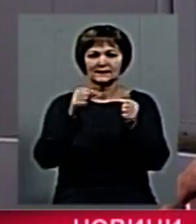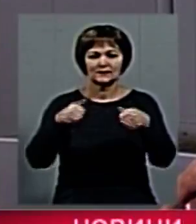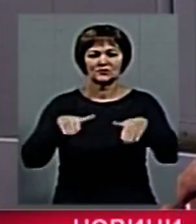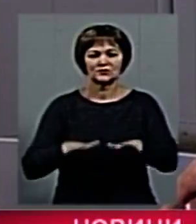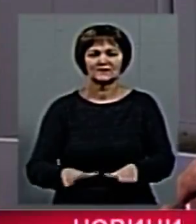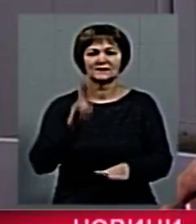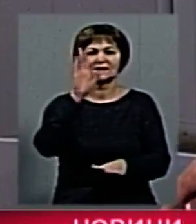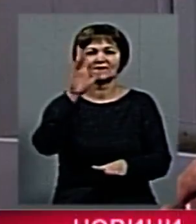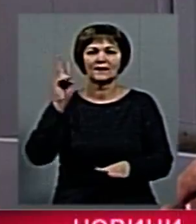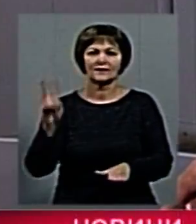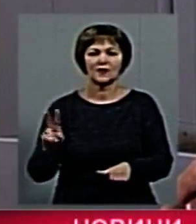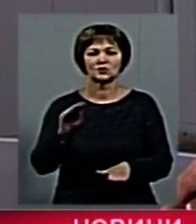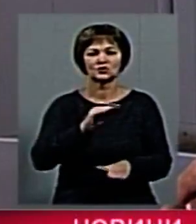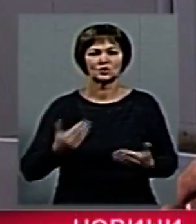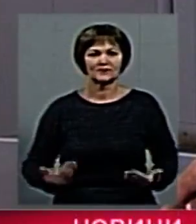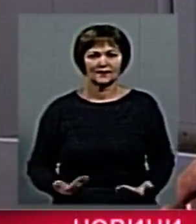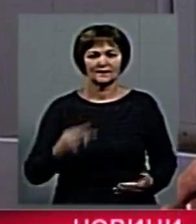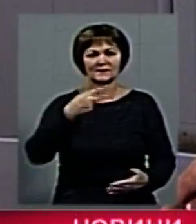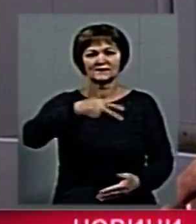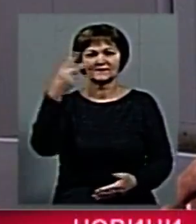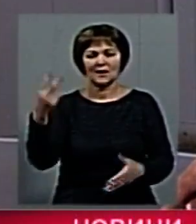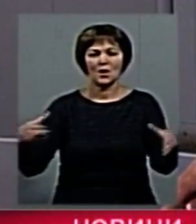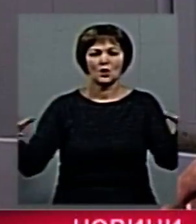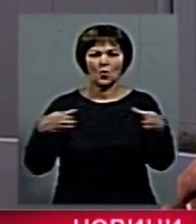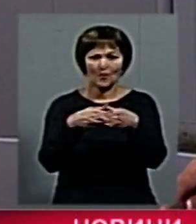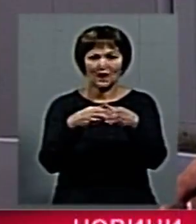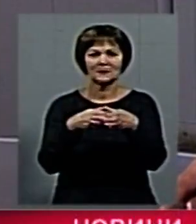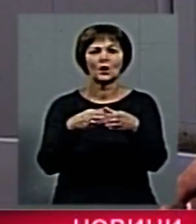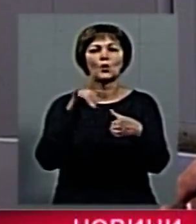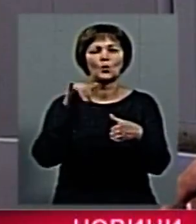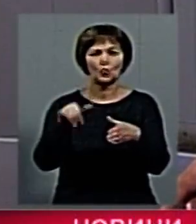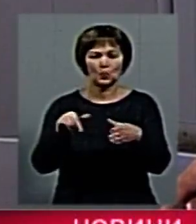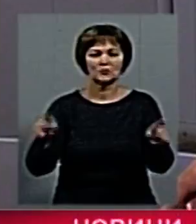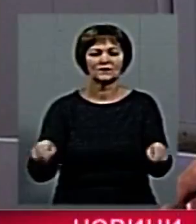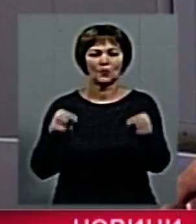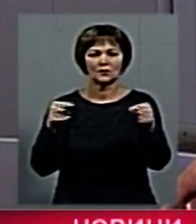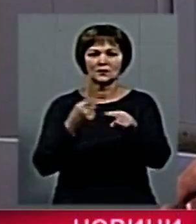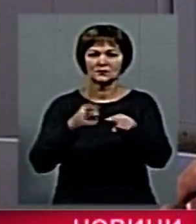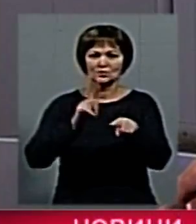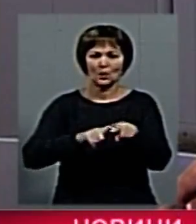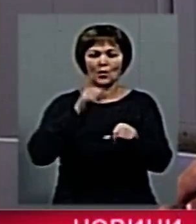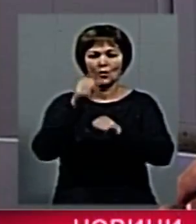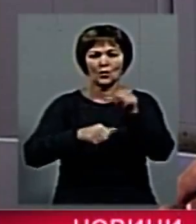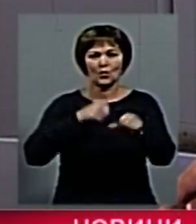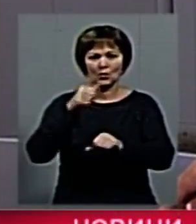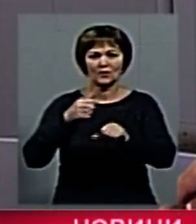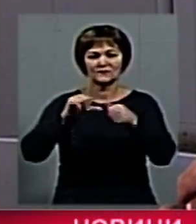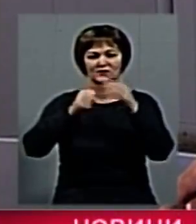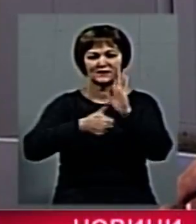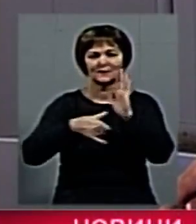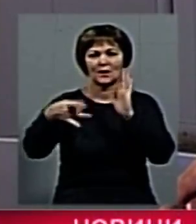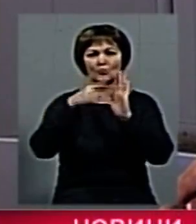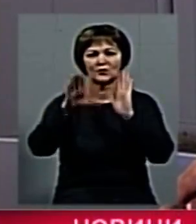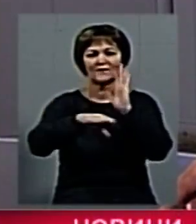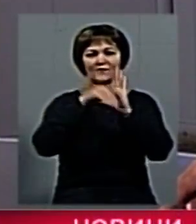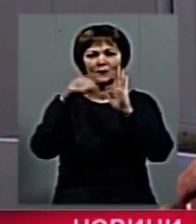України, жителі 22 об'єднаних територіальних громад, утворених цього року у 16 районах області,